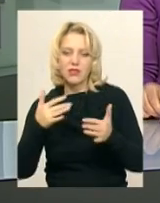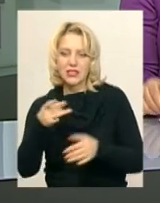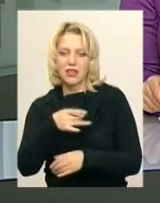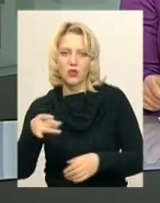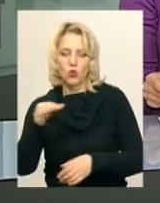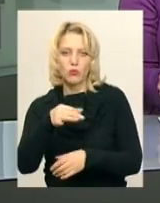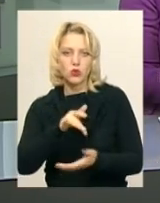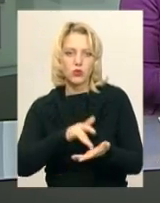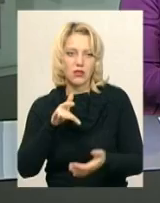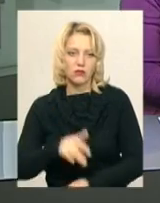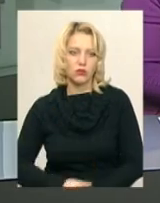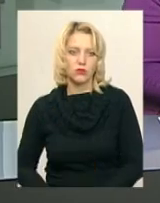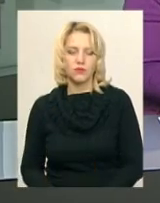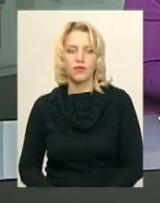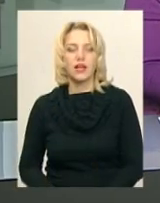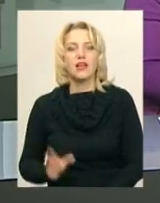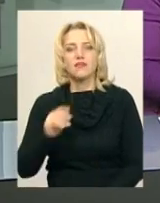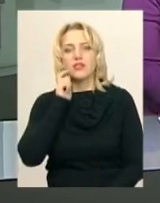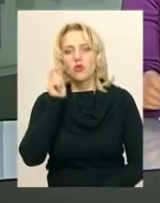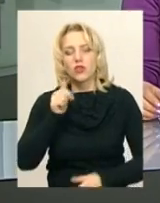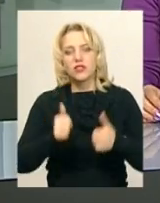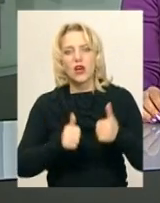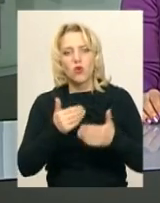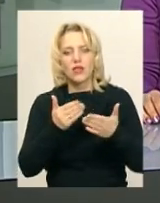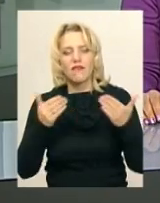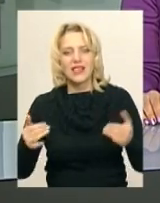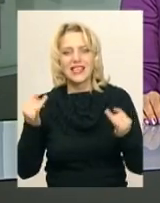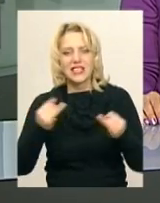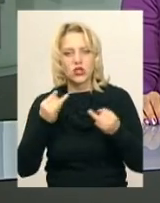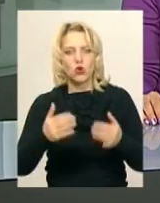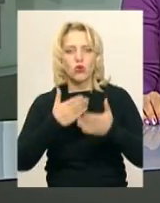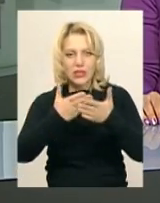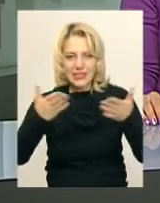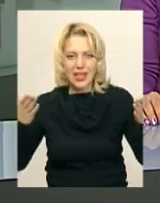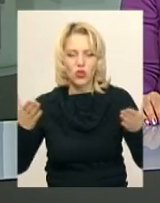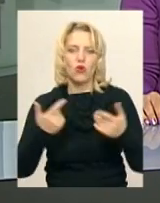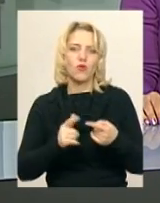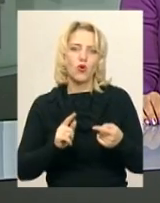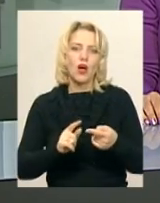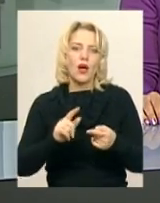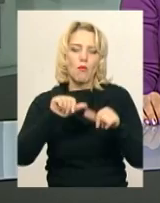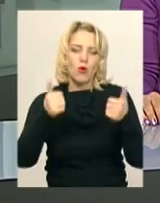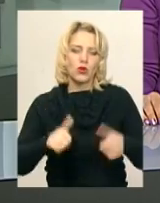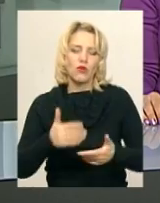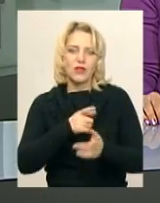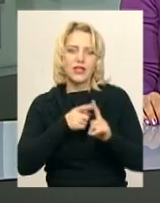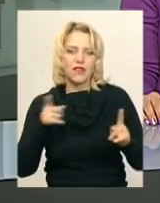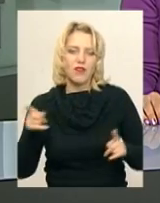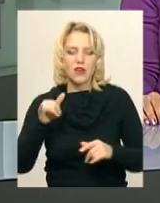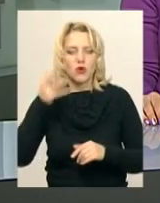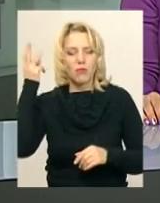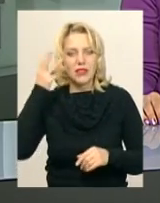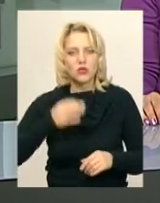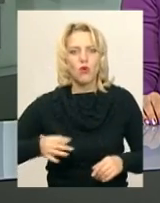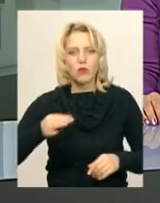центру. Всеукраїнський конкурс-виставка з історико-стендового моделювання триває у Хмельницькому обласному палаці